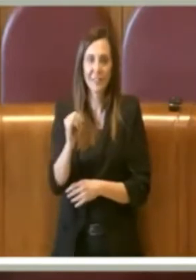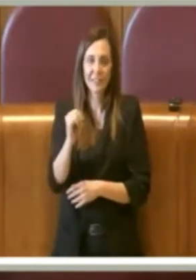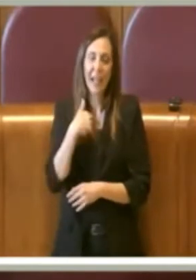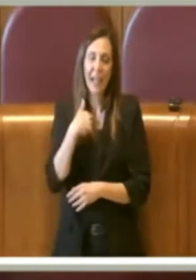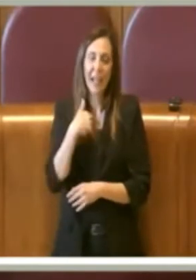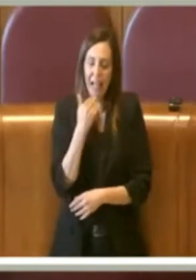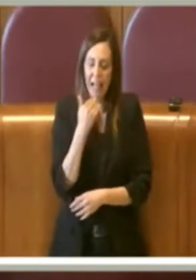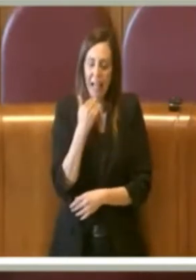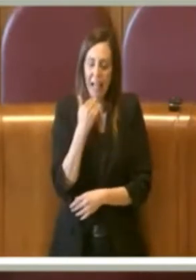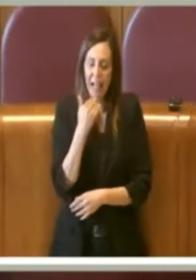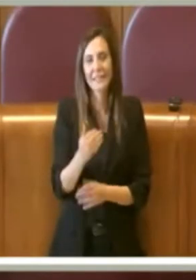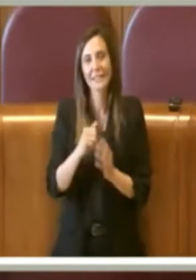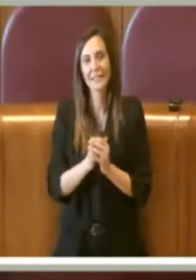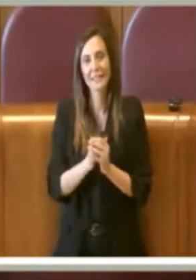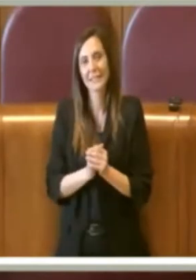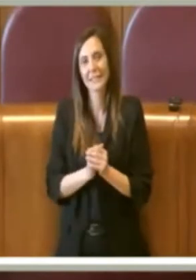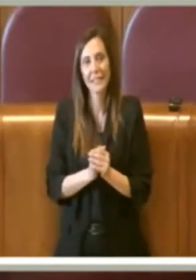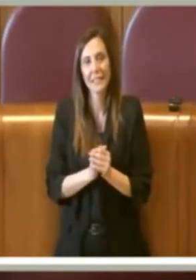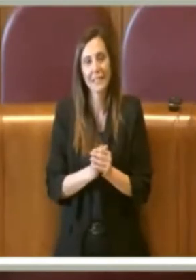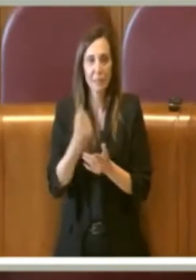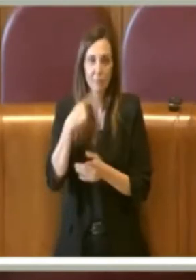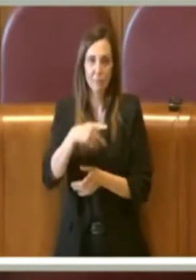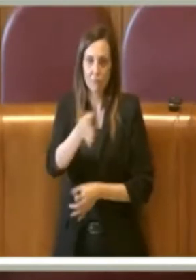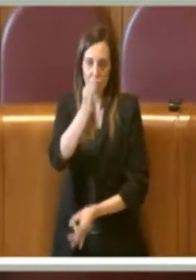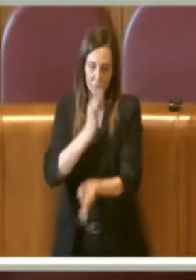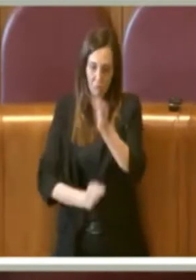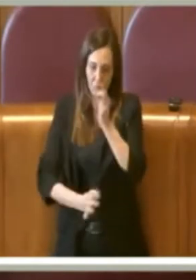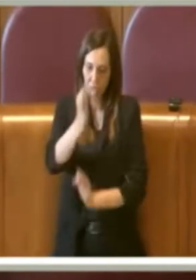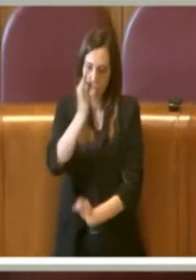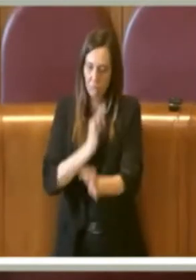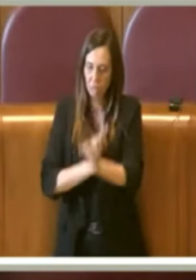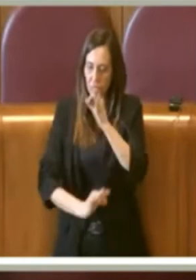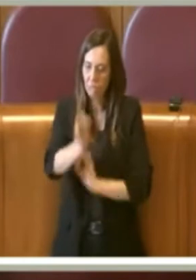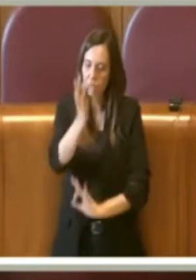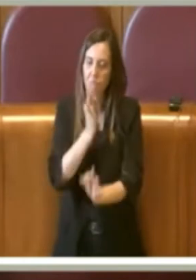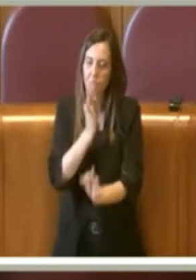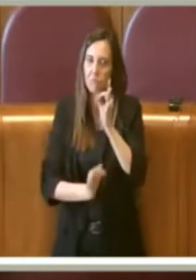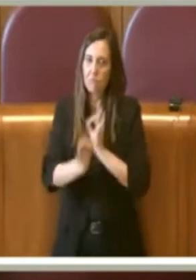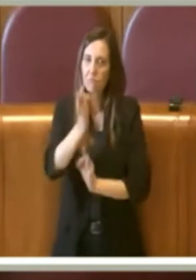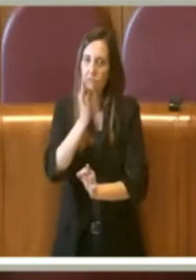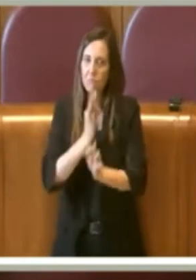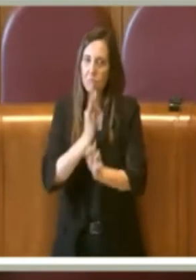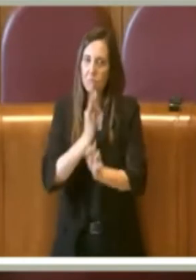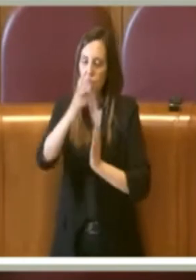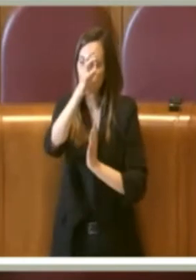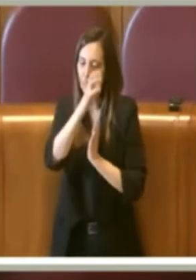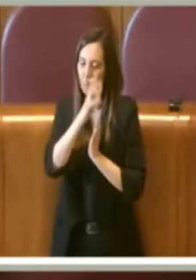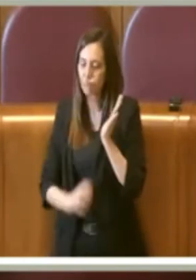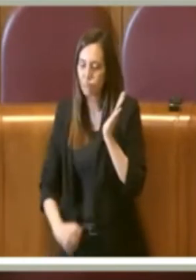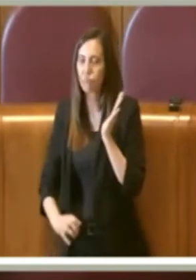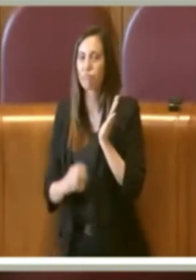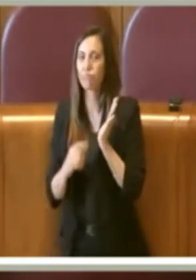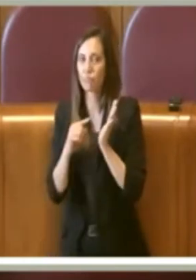la ringrazio ovviamente per la spiegazione, per la stesura del